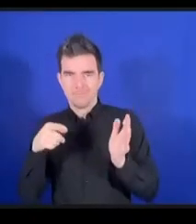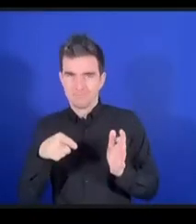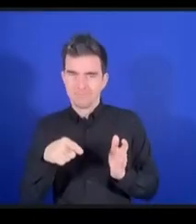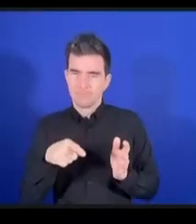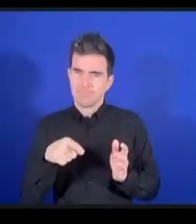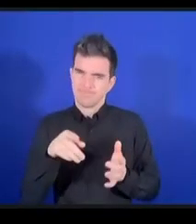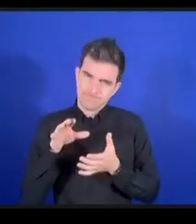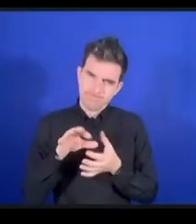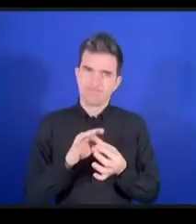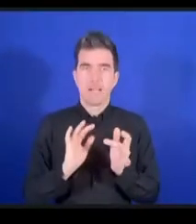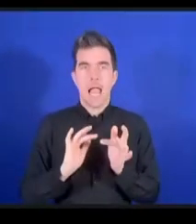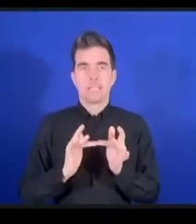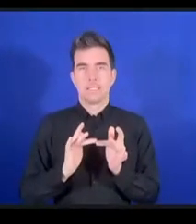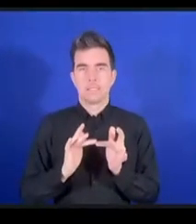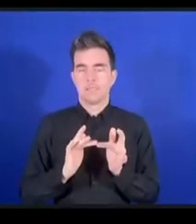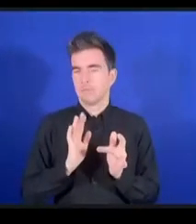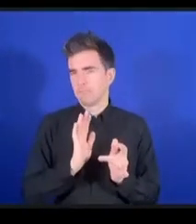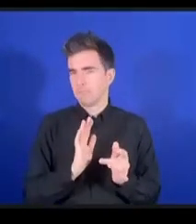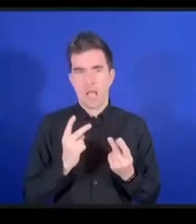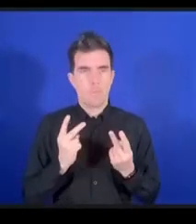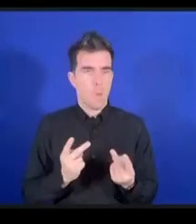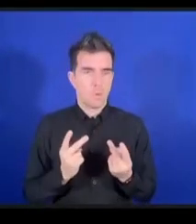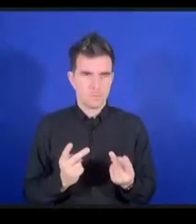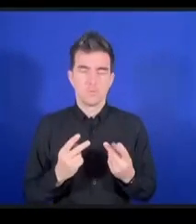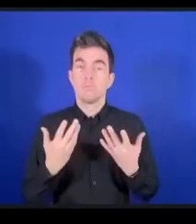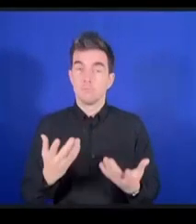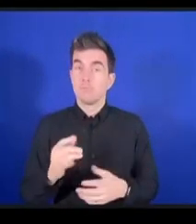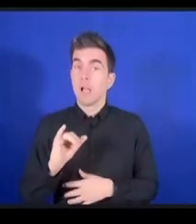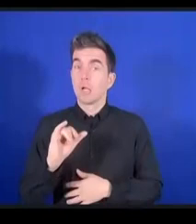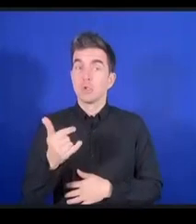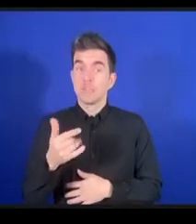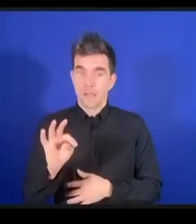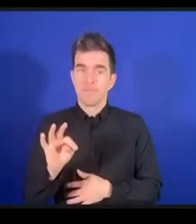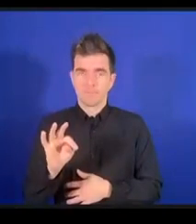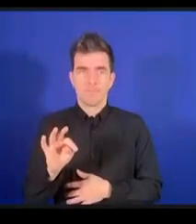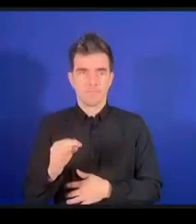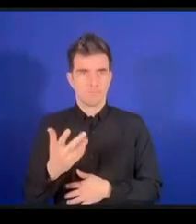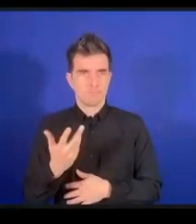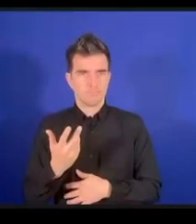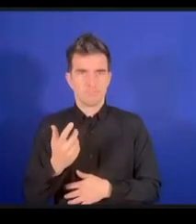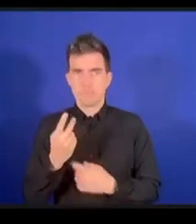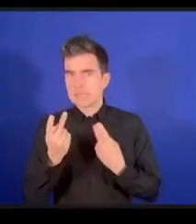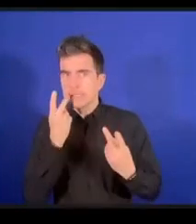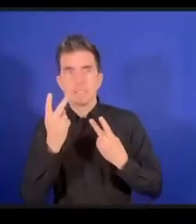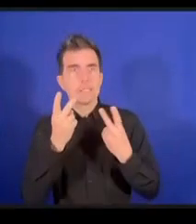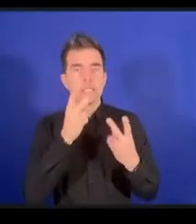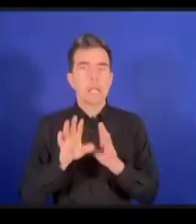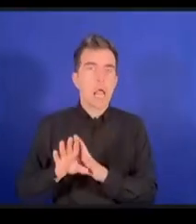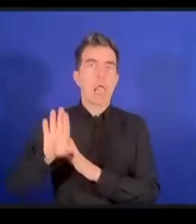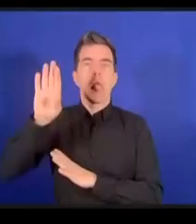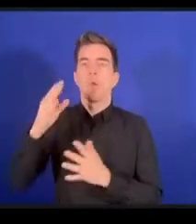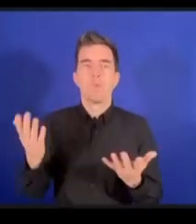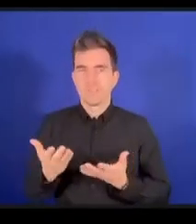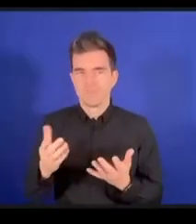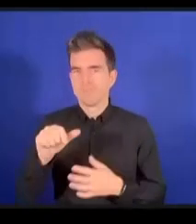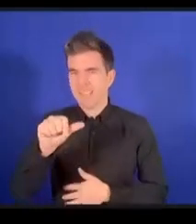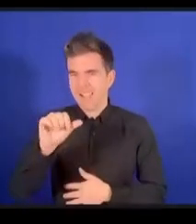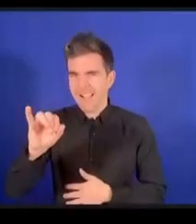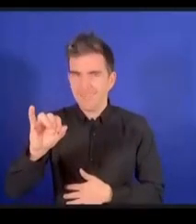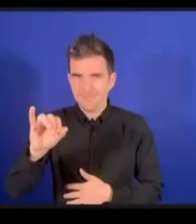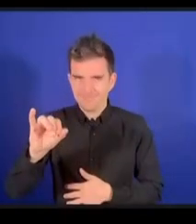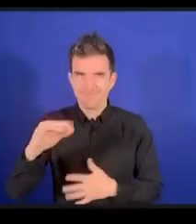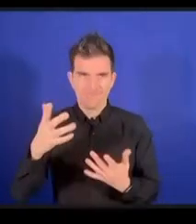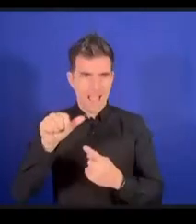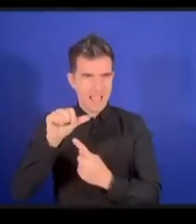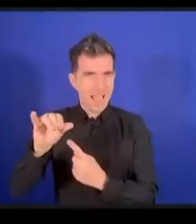d'intelligence artificielle et j'aimerais vous poser une question. Voyez-vous une menace